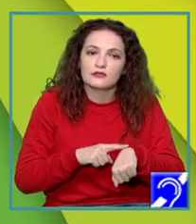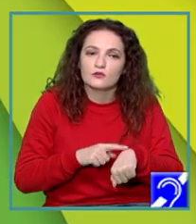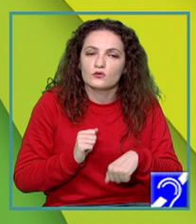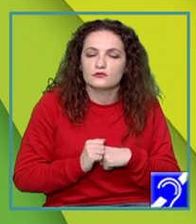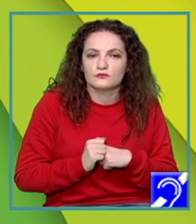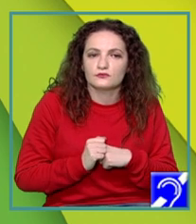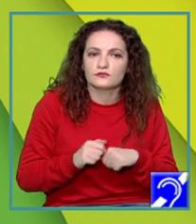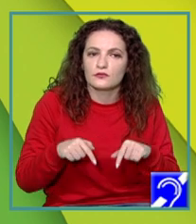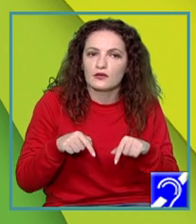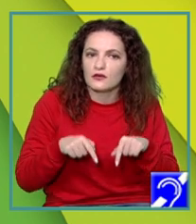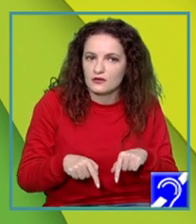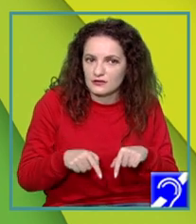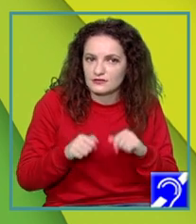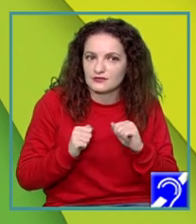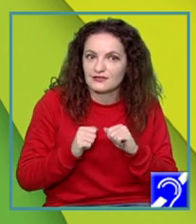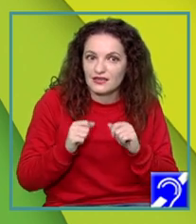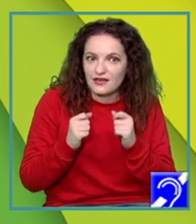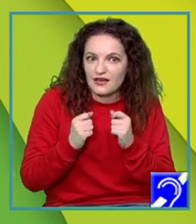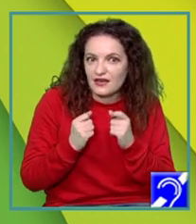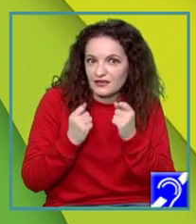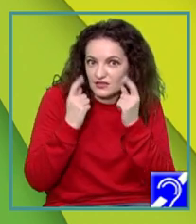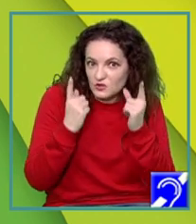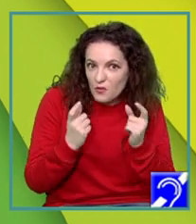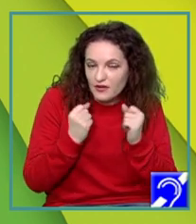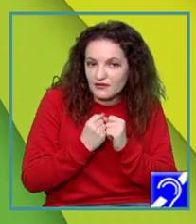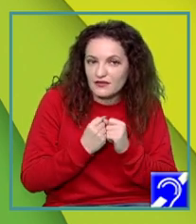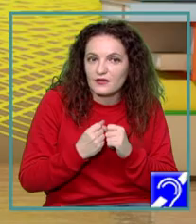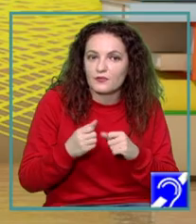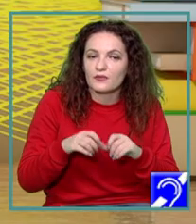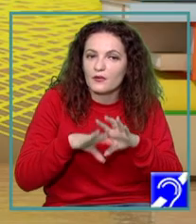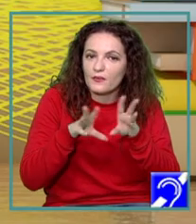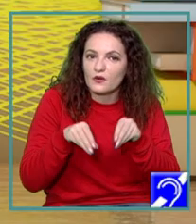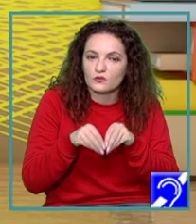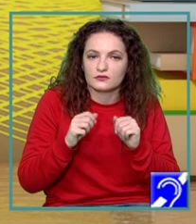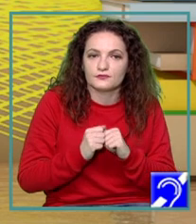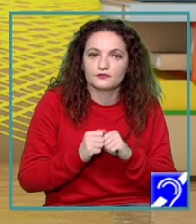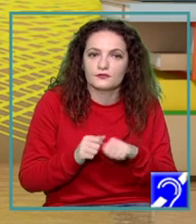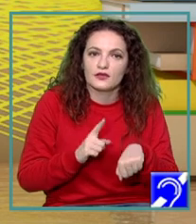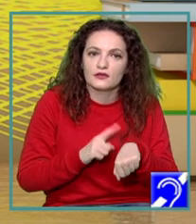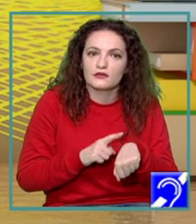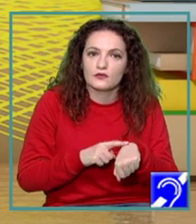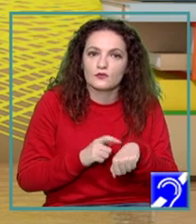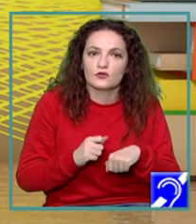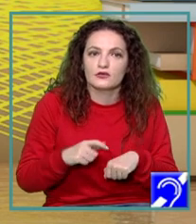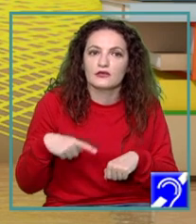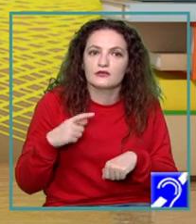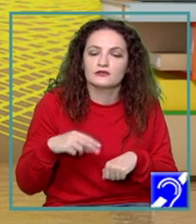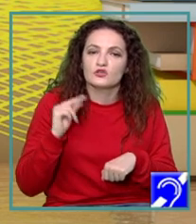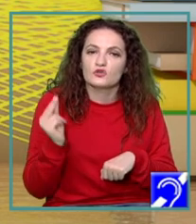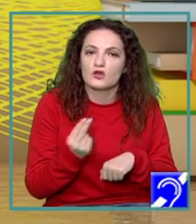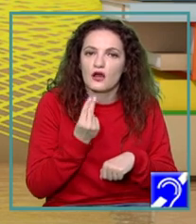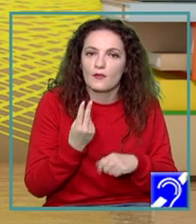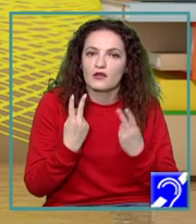timp și asta vom descoperi împreună în această activitate. Timpul, dragii mei, este cea mai